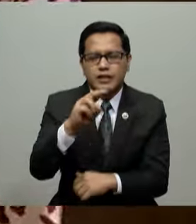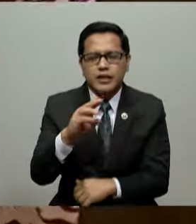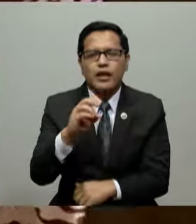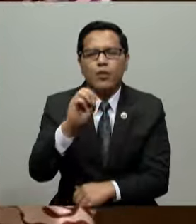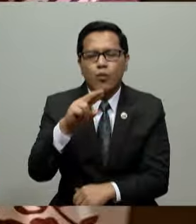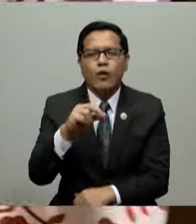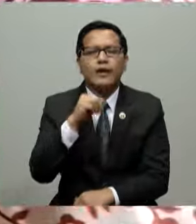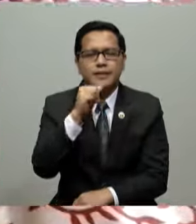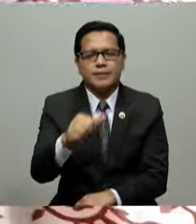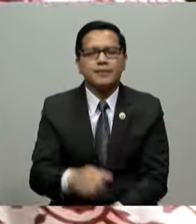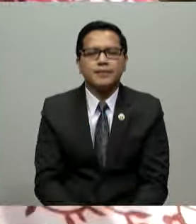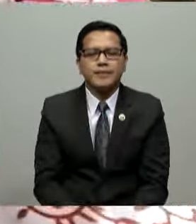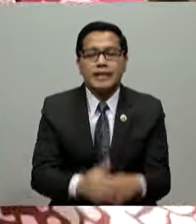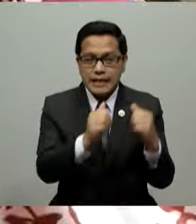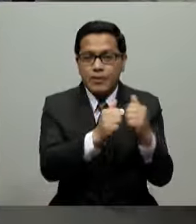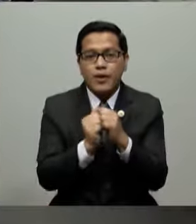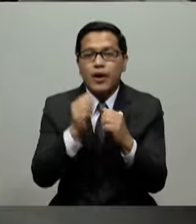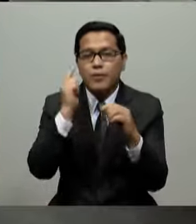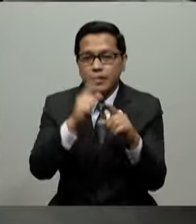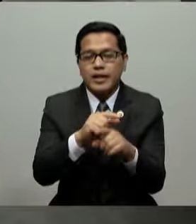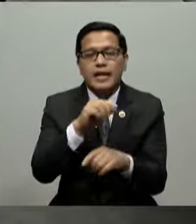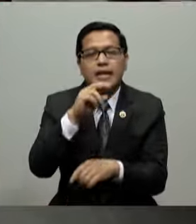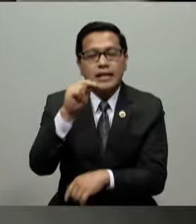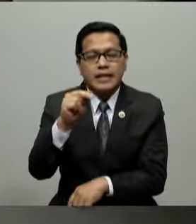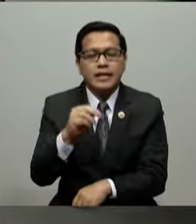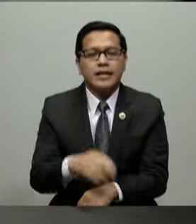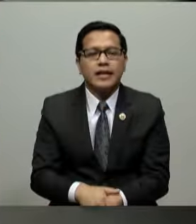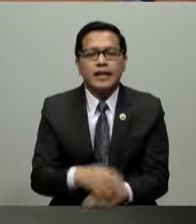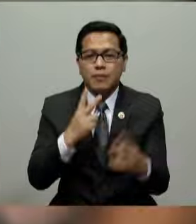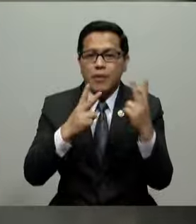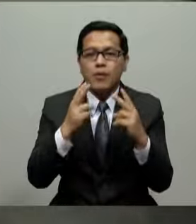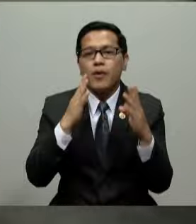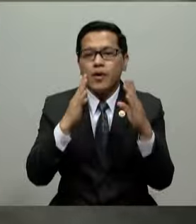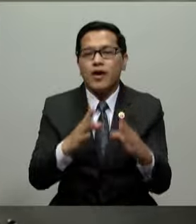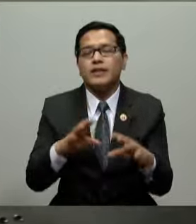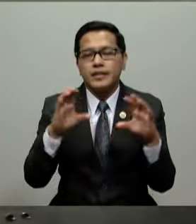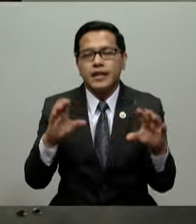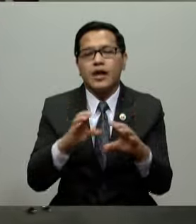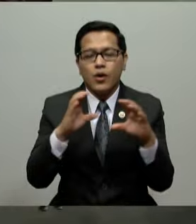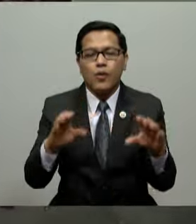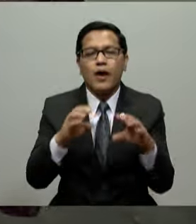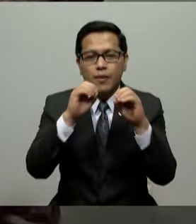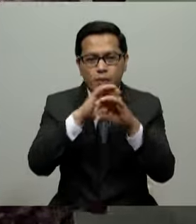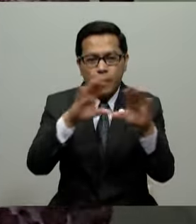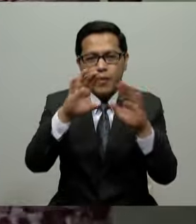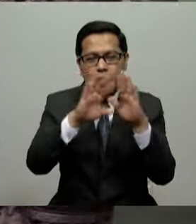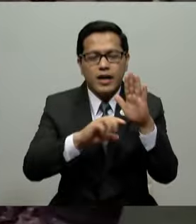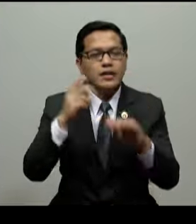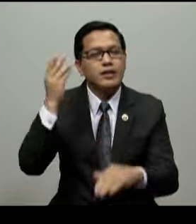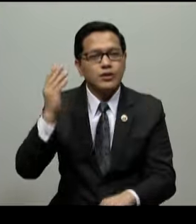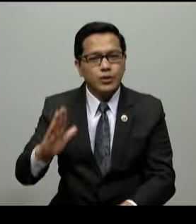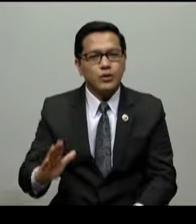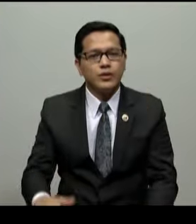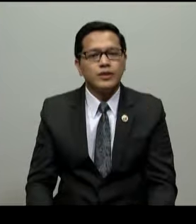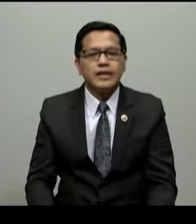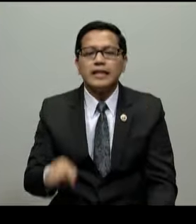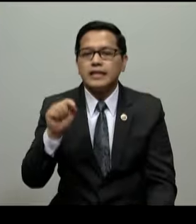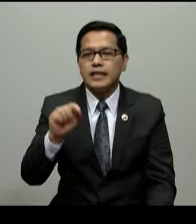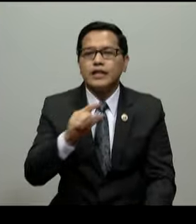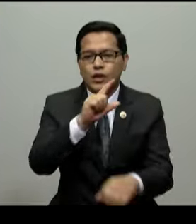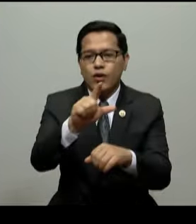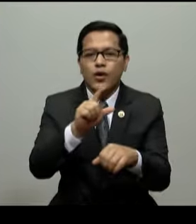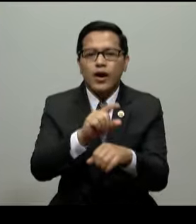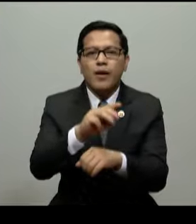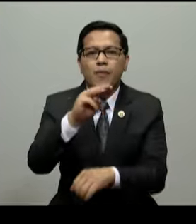Isinama ni kapatid na Nilda ang kanyang mga panauhin sa isinagawang pamamahayag ng mga aral ng Panginoon Diyos dito sa